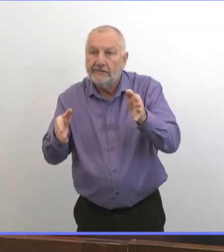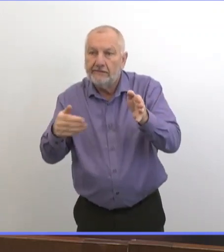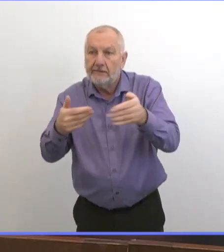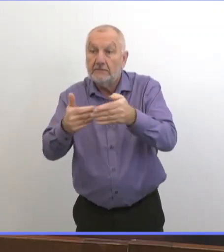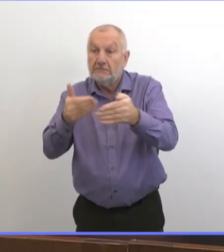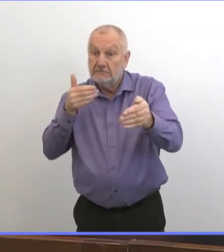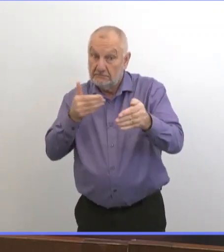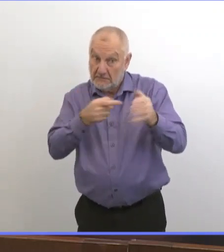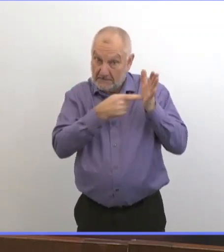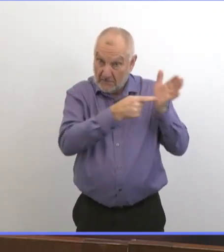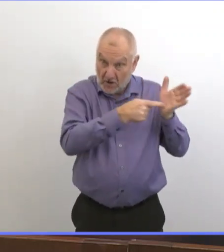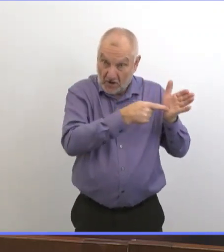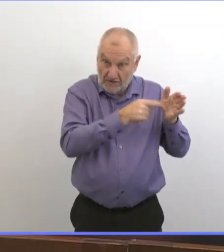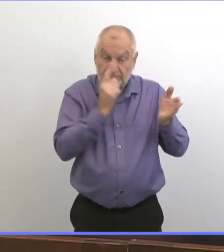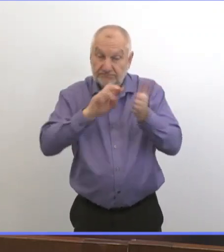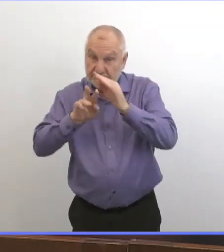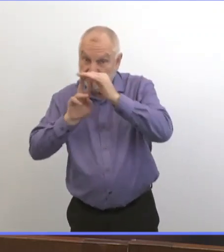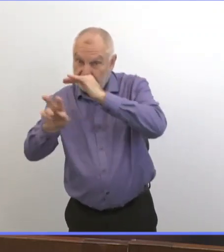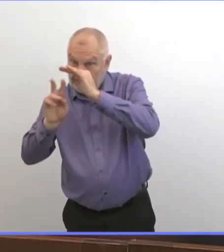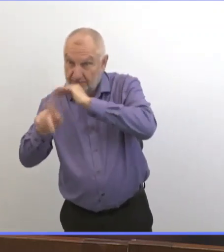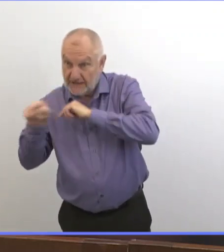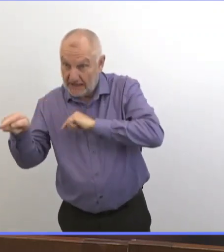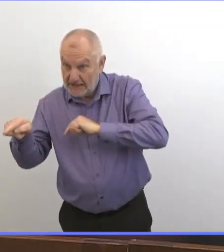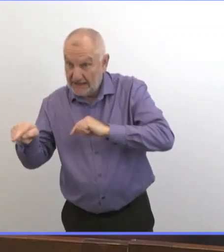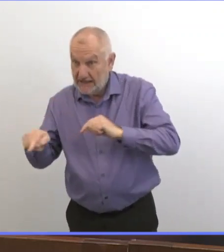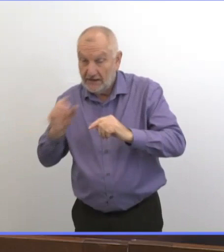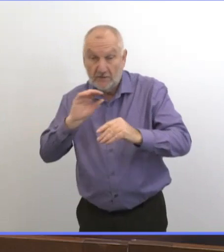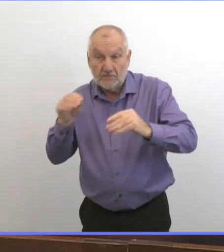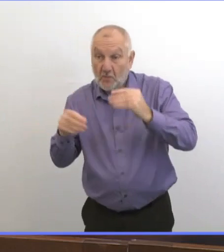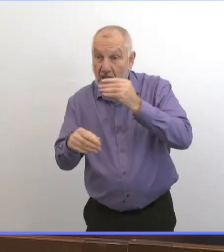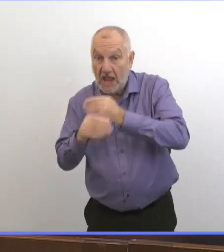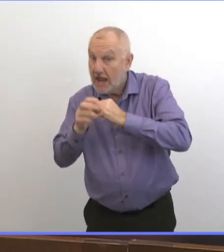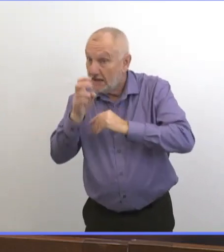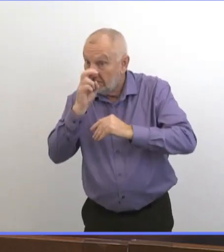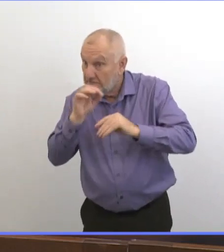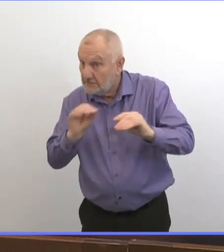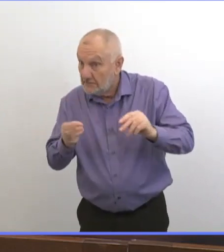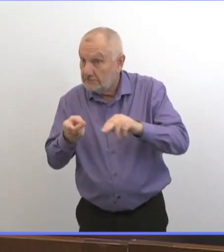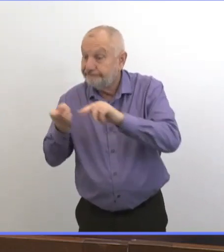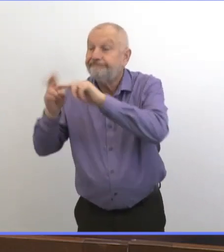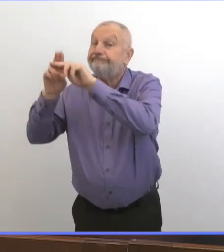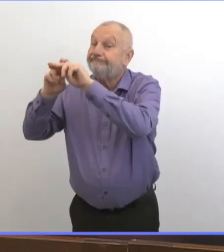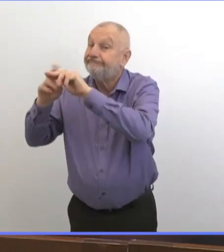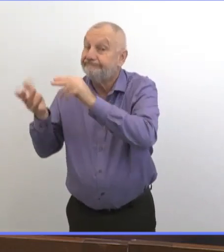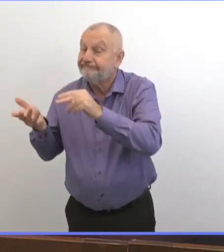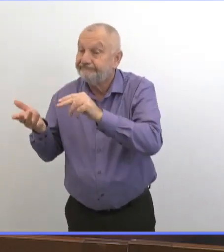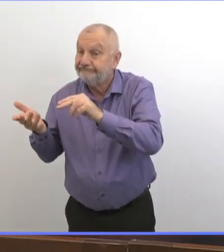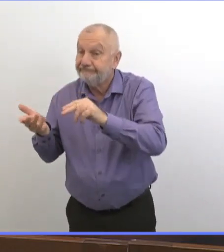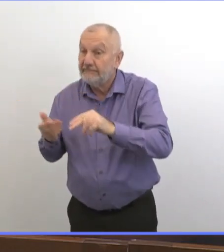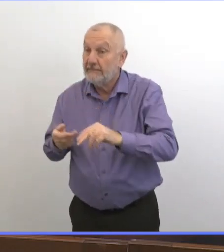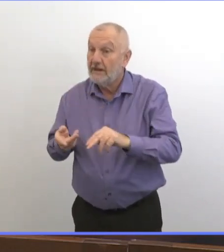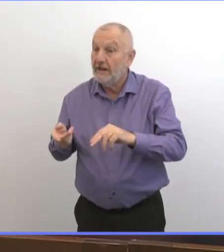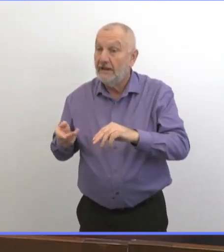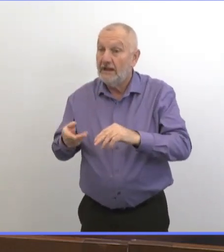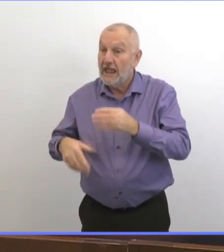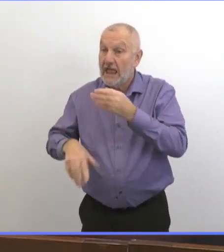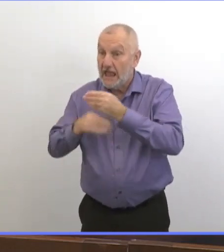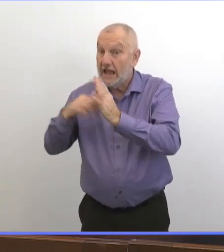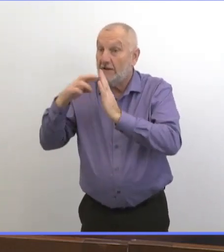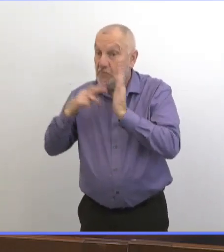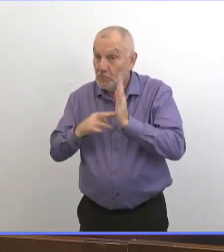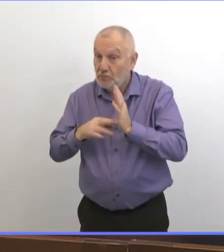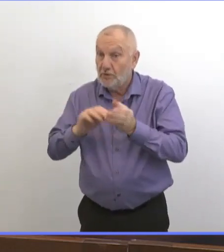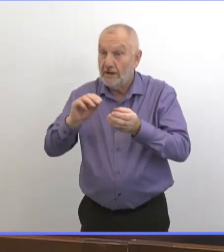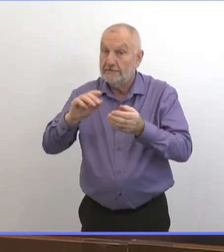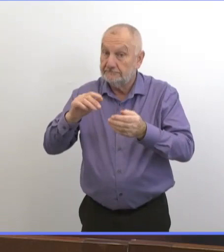'on s'attendait à être beaucoup plus élevé que là où on est. Donc il y a des effets. Mais qu'on soit clair. Ce n'est pas